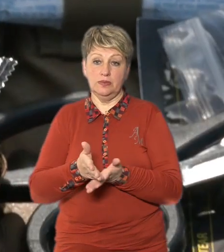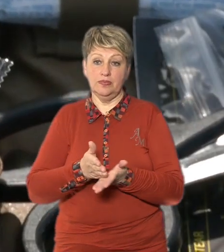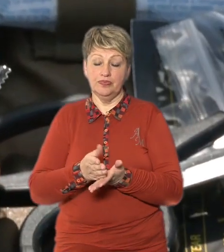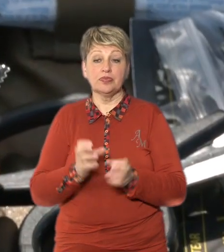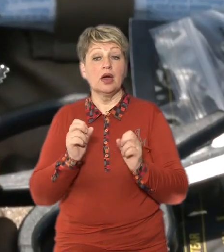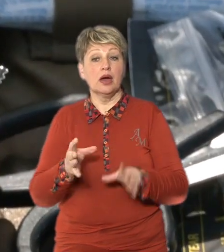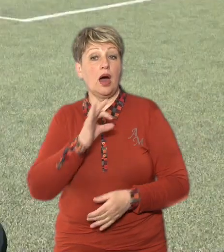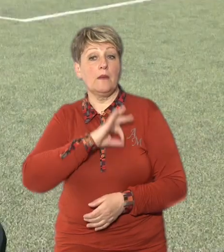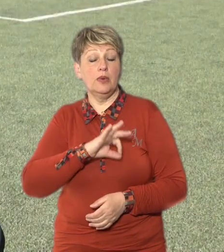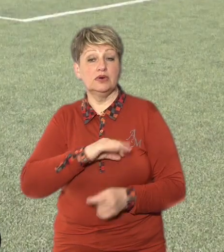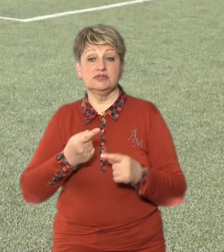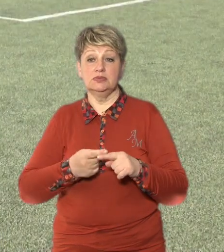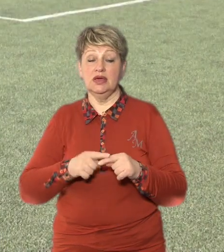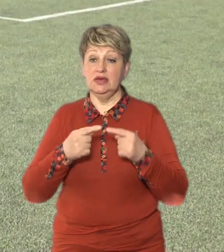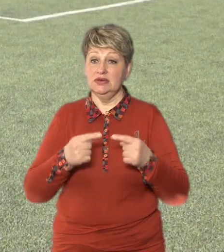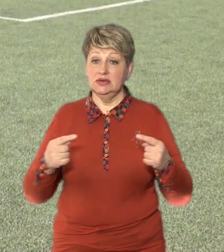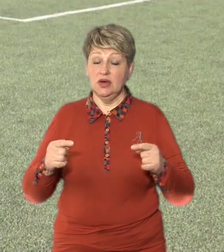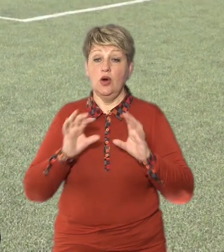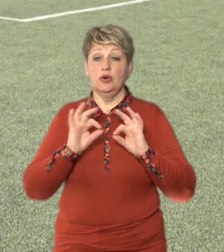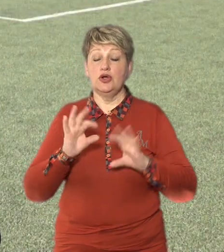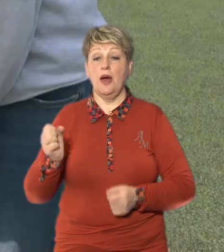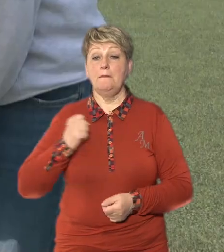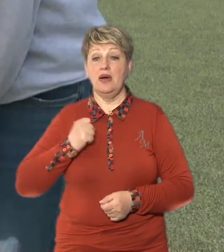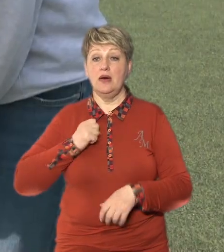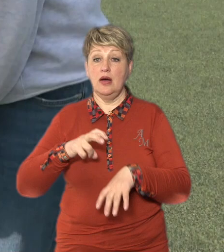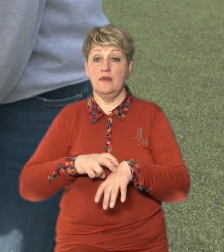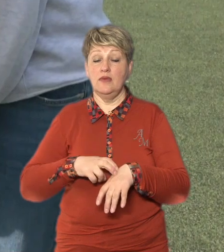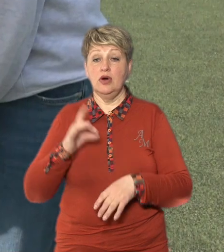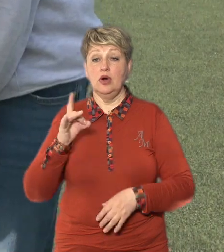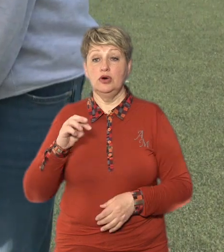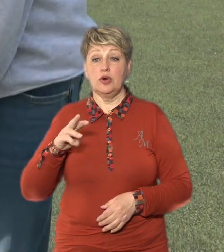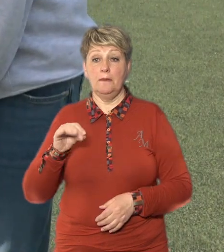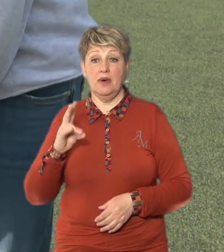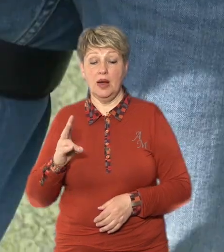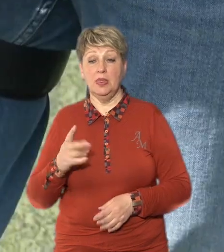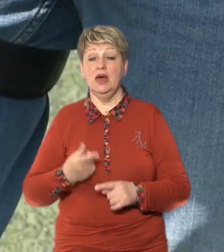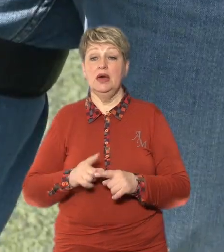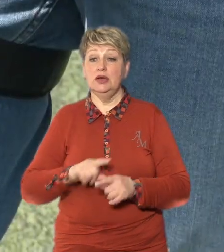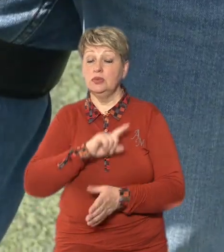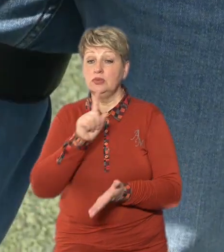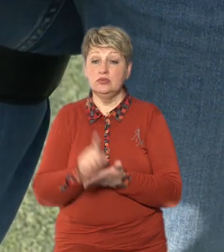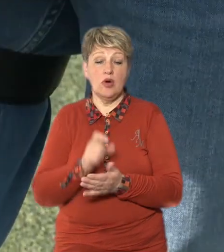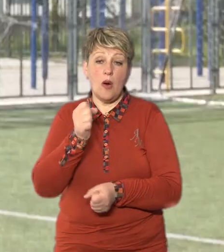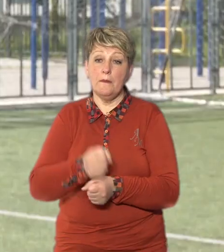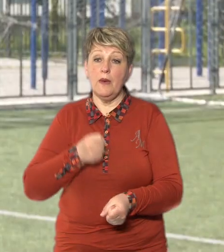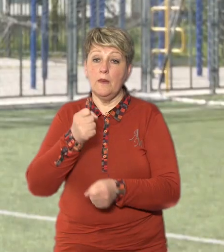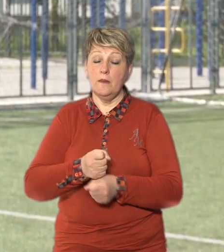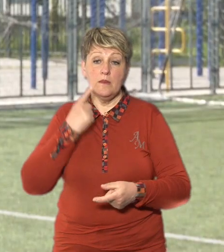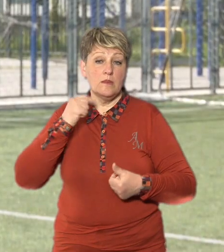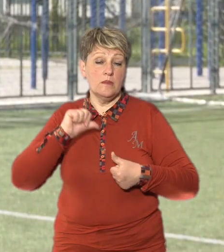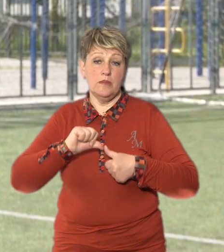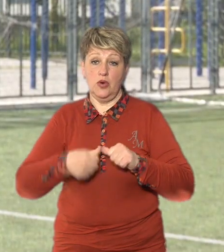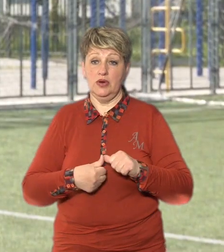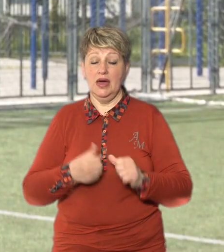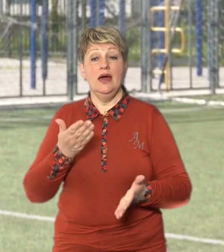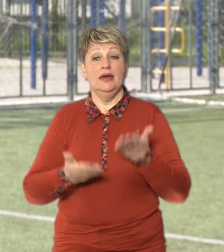користуватися цими речами, розповідає бойовий медик пан Роман Каже, тактичну медицину потрібно відпрацьовувати постійно Якщо ми